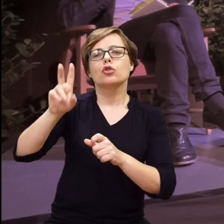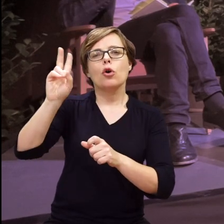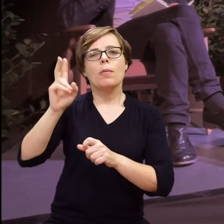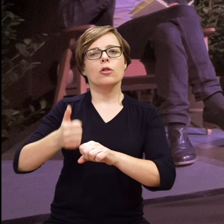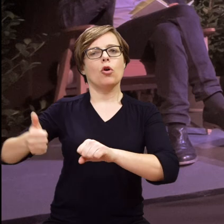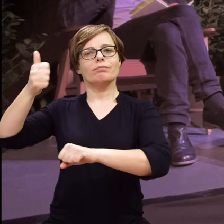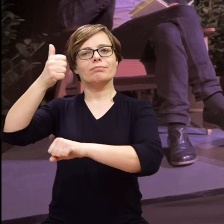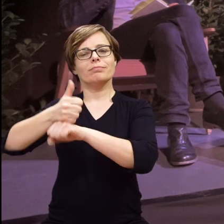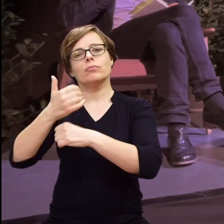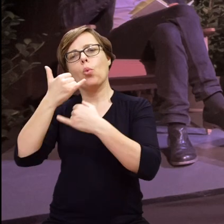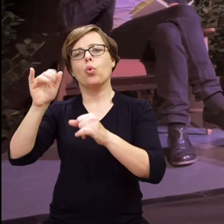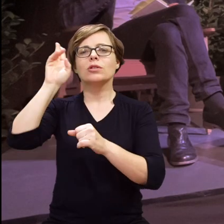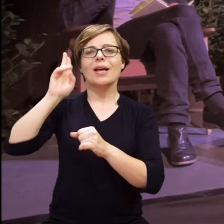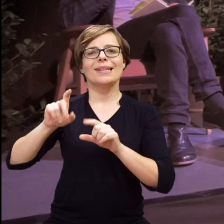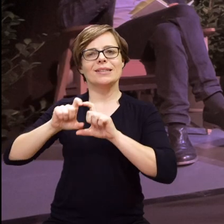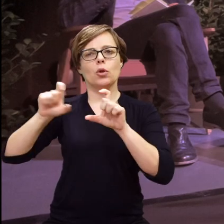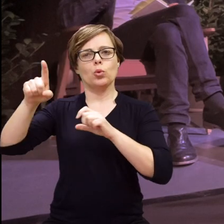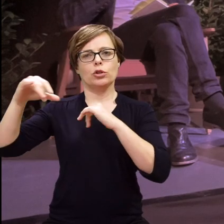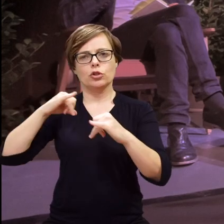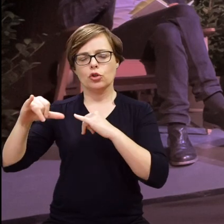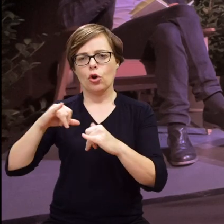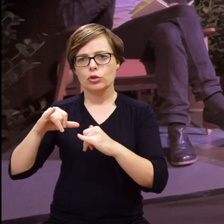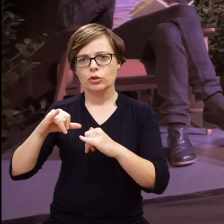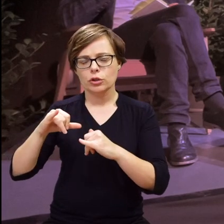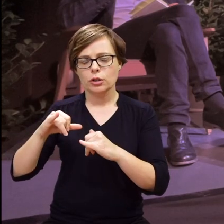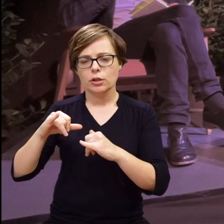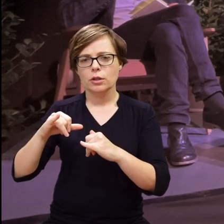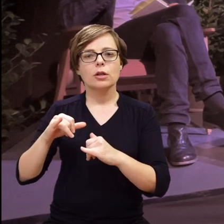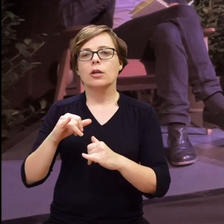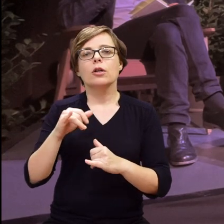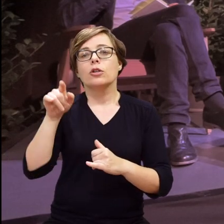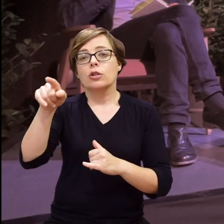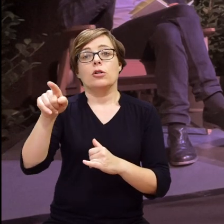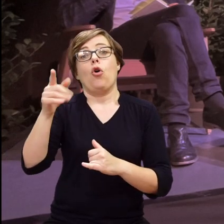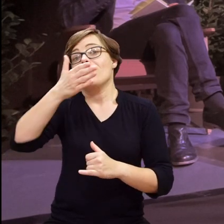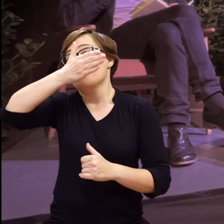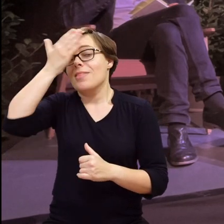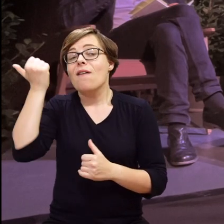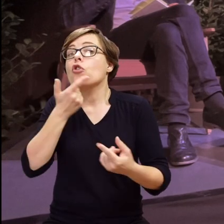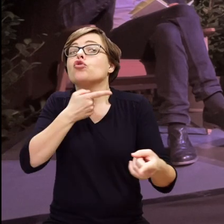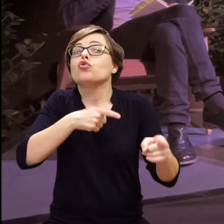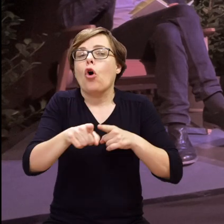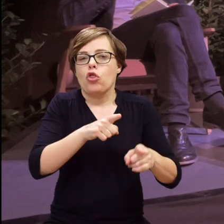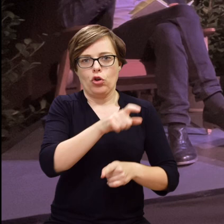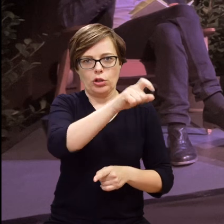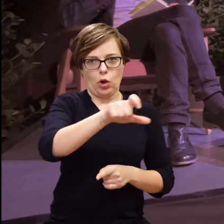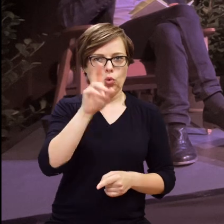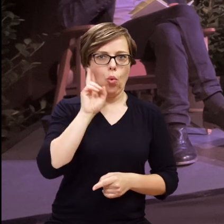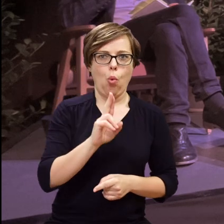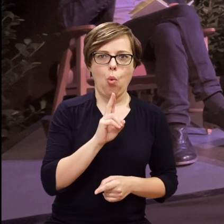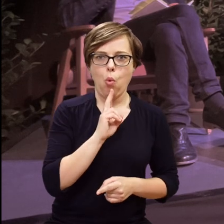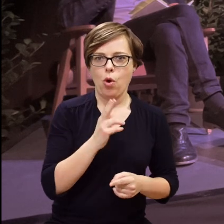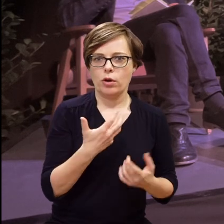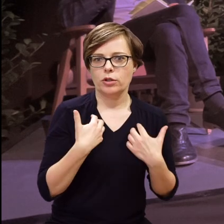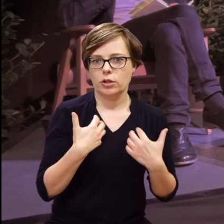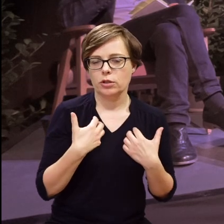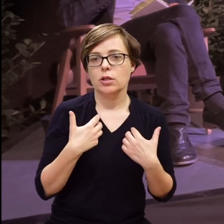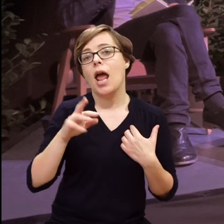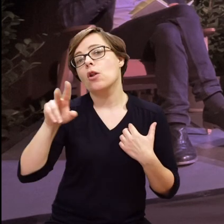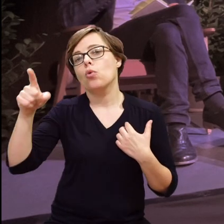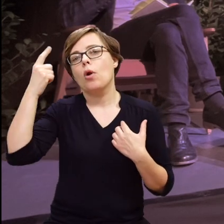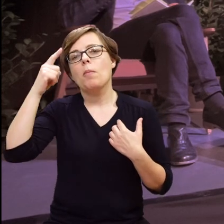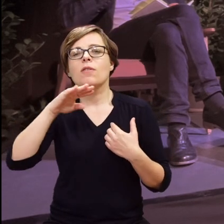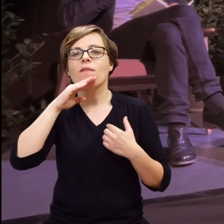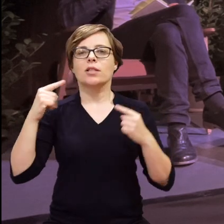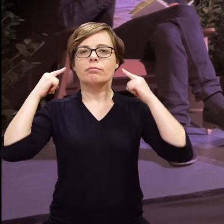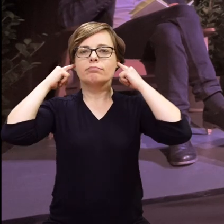politycy słyszący, jako osoby, które zarządzają różnymi instytucjami, że nie wiedza dotycząca tego, co to znaczy być osobą głuchą i